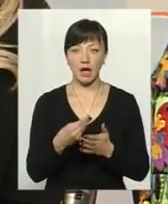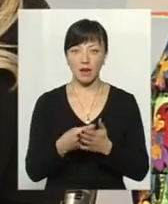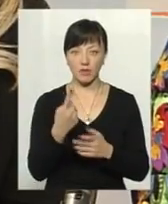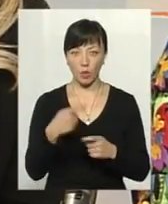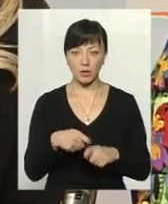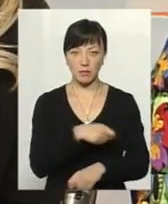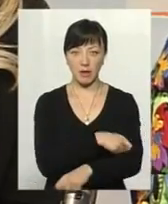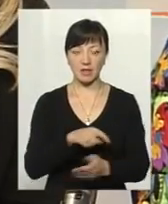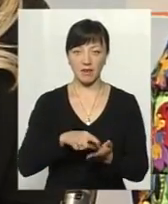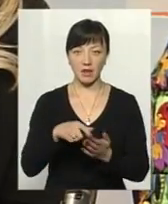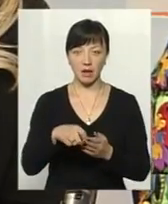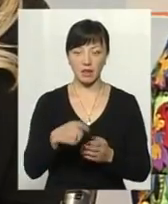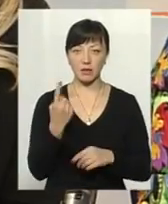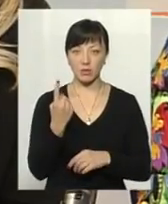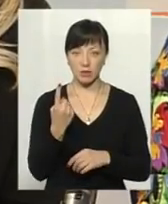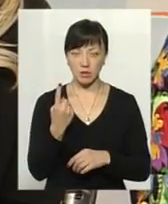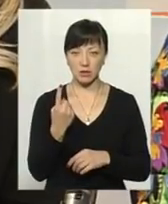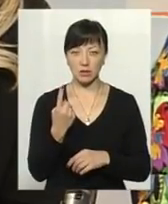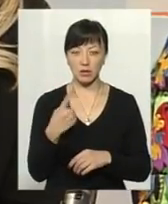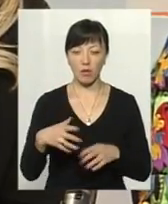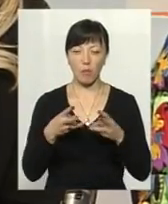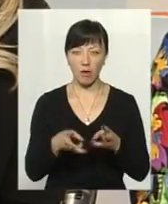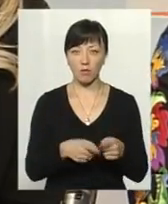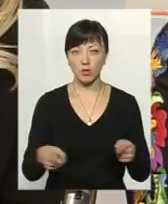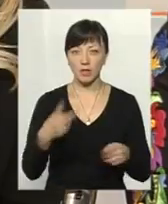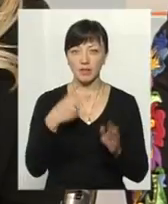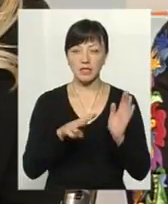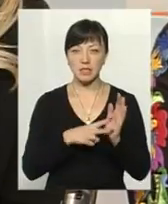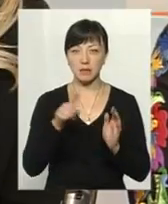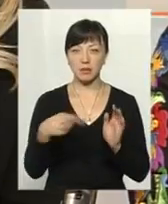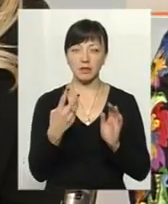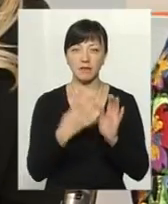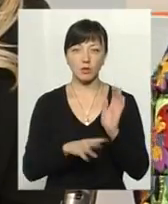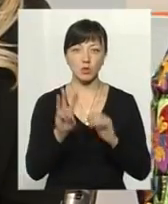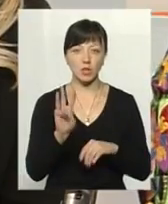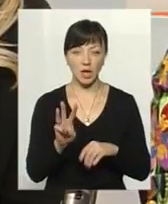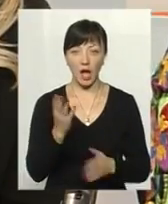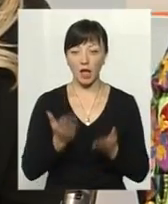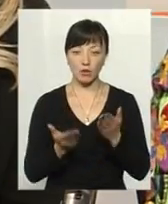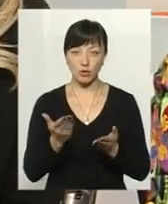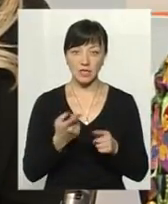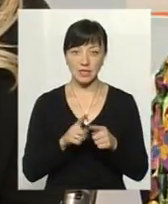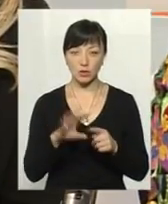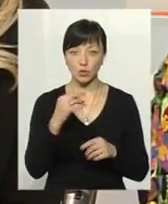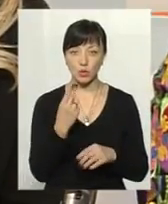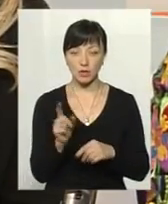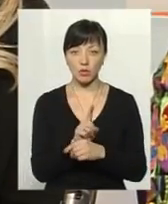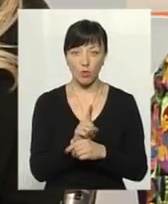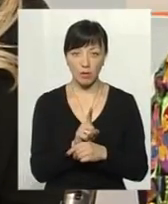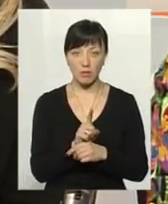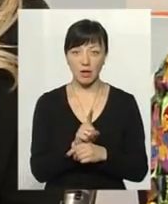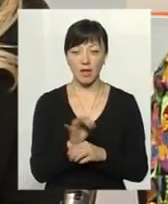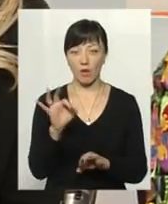квадратний метр, затверджений на квадратний метр опалювальній площі, у 27 гривень 93 копійки. А якщо взяти ці соціальні нормативи і